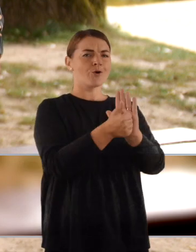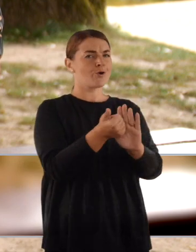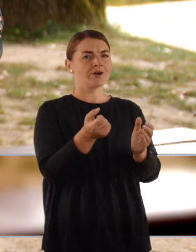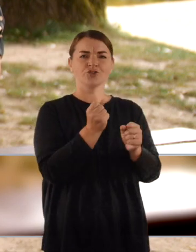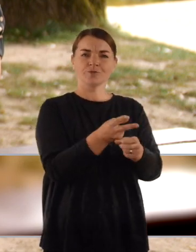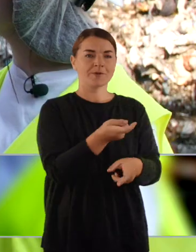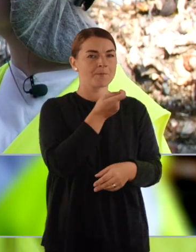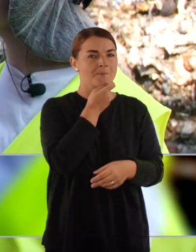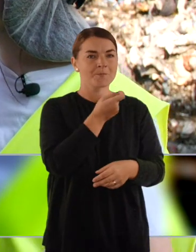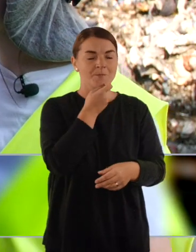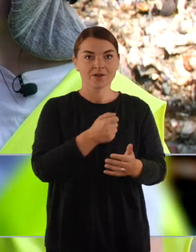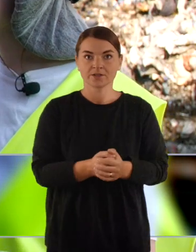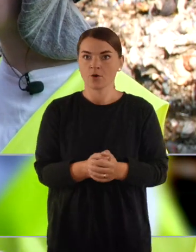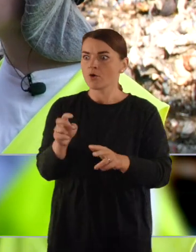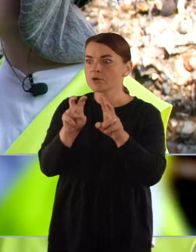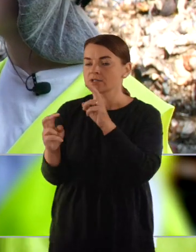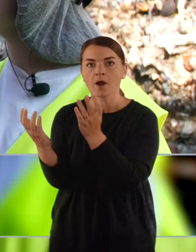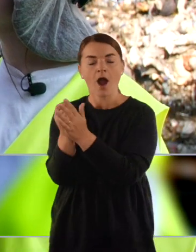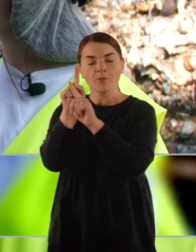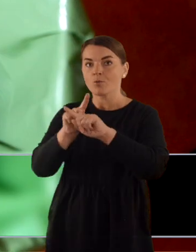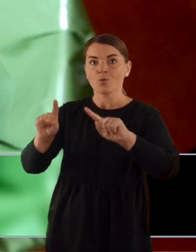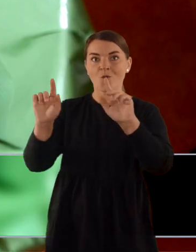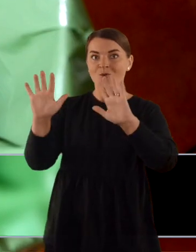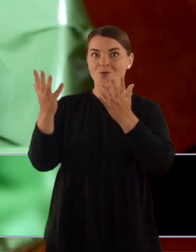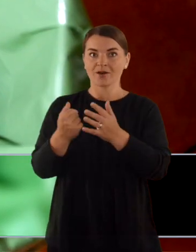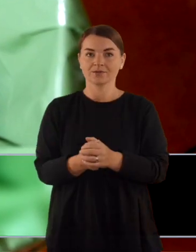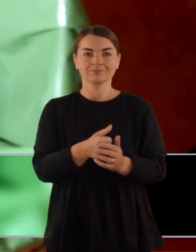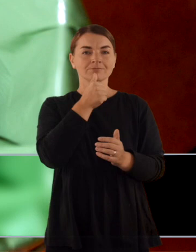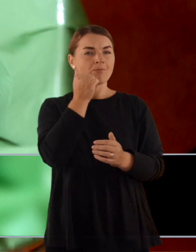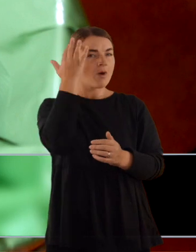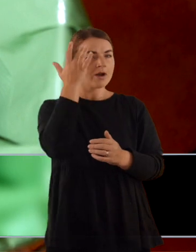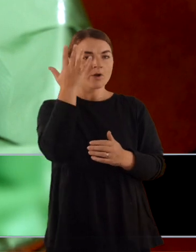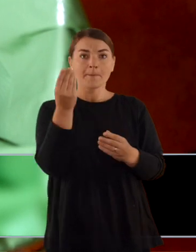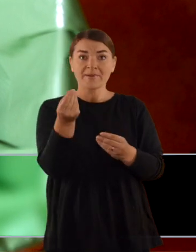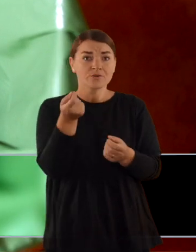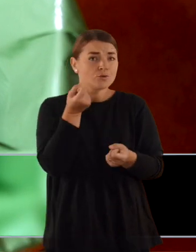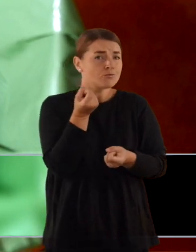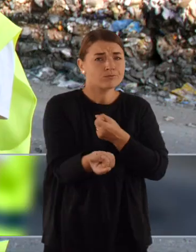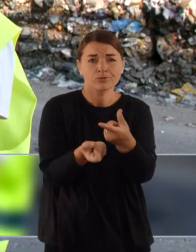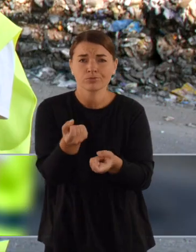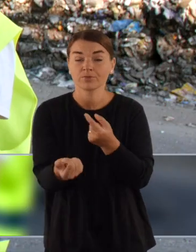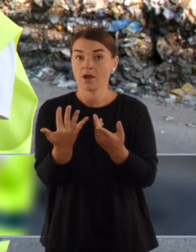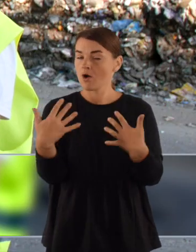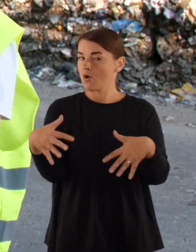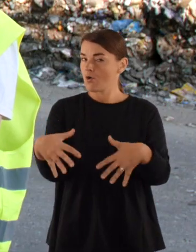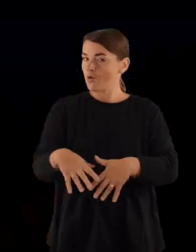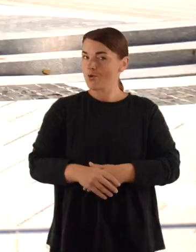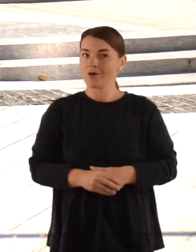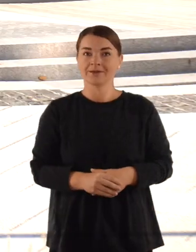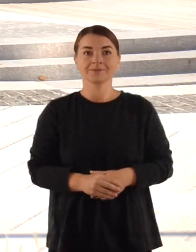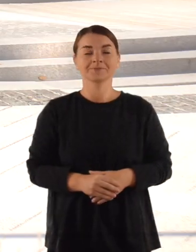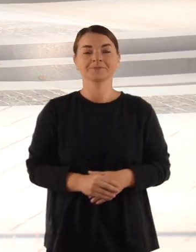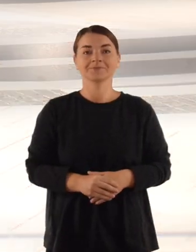maistų labai mažai išsimeta. Ko randate išskirtinio ir netikėto? Jūs įsivaizduotumėte, kiek žmonės išmeta pinigų, tai yra tikrai dideli kiek.